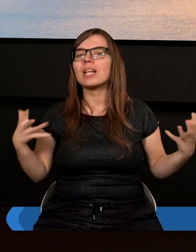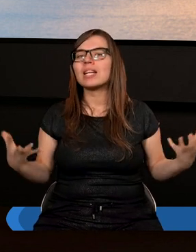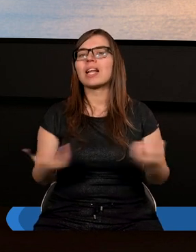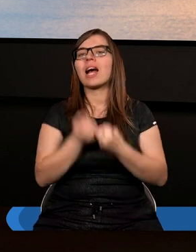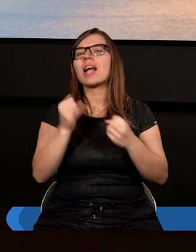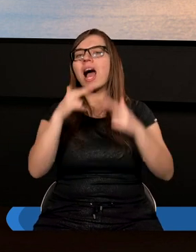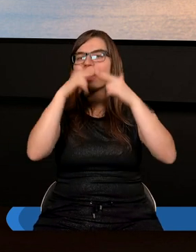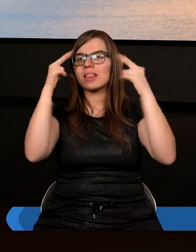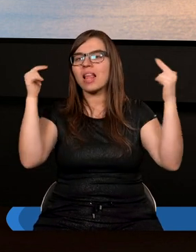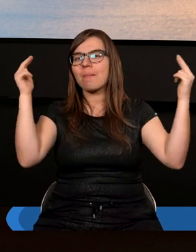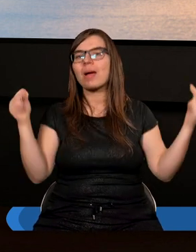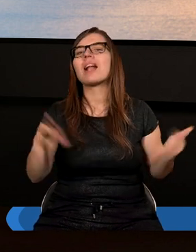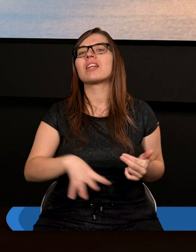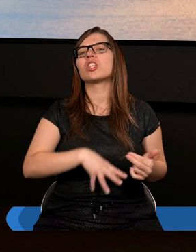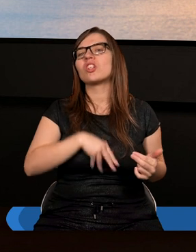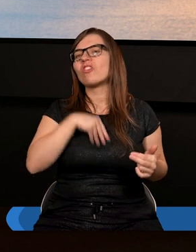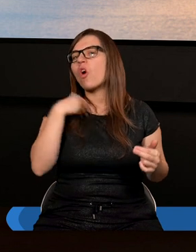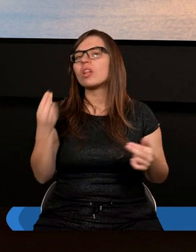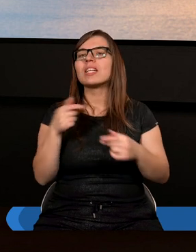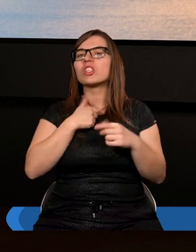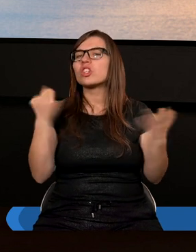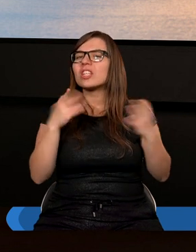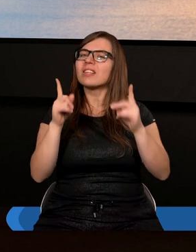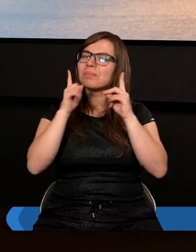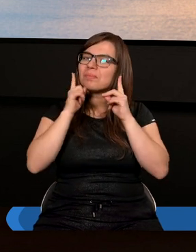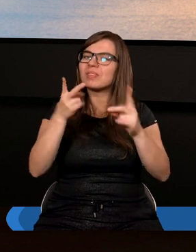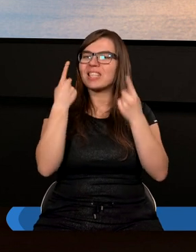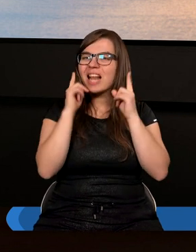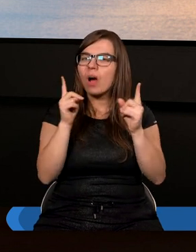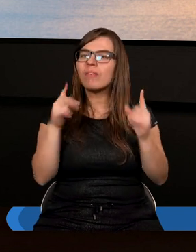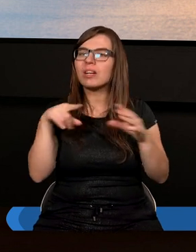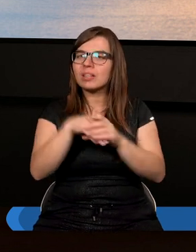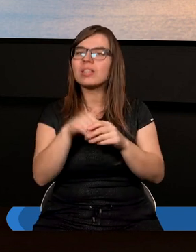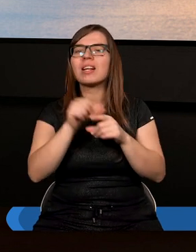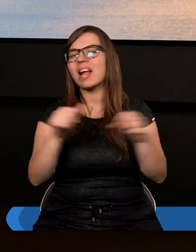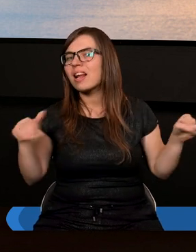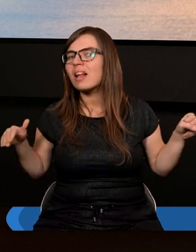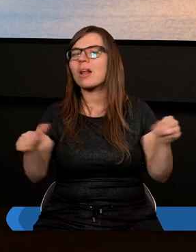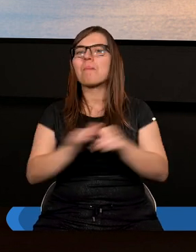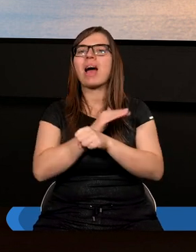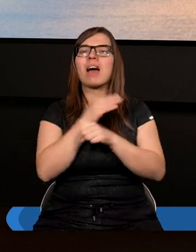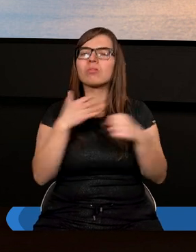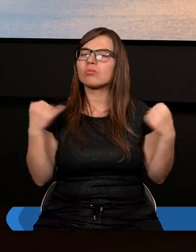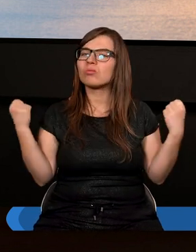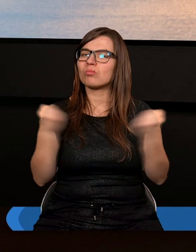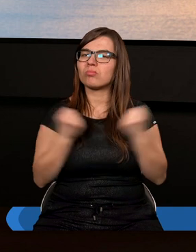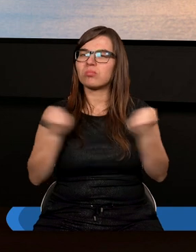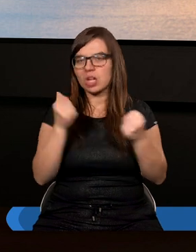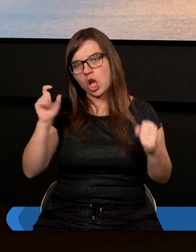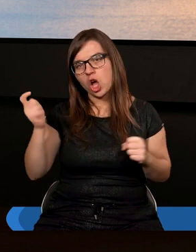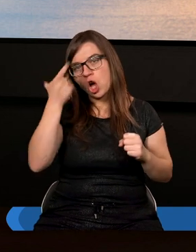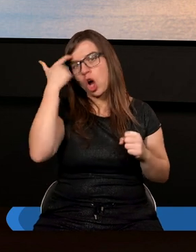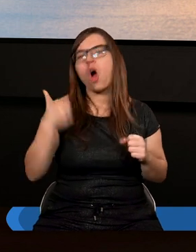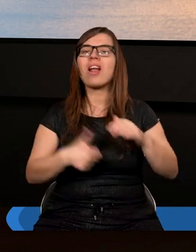jakim jest niebiańska świątynia, gdzie rzeczywiście, tak jak słusznie zauważyłeś, pełni bardzo ważną rolę,